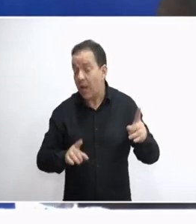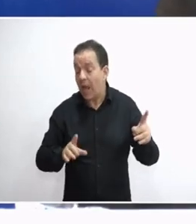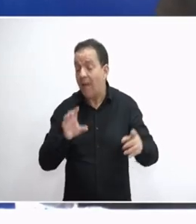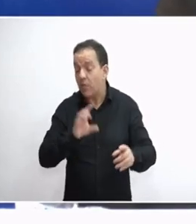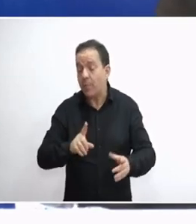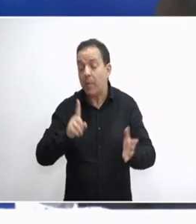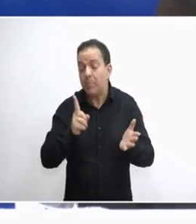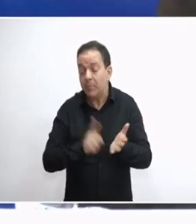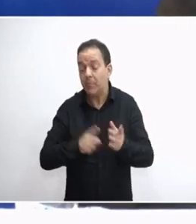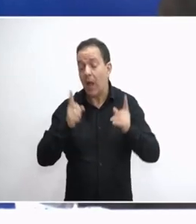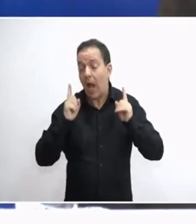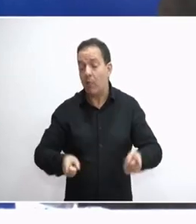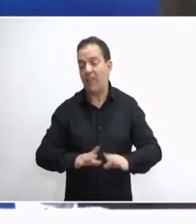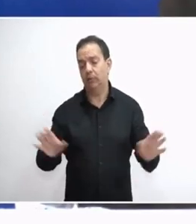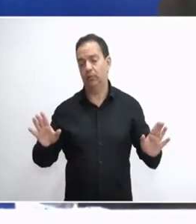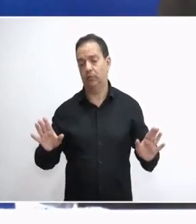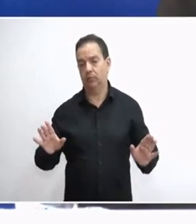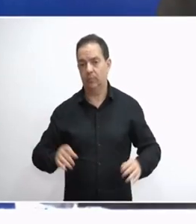της.